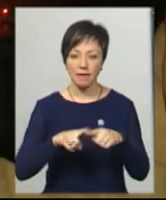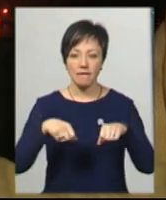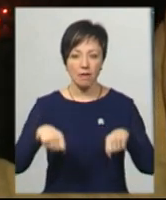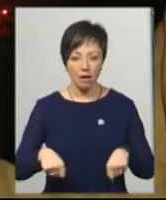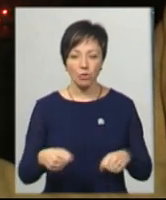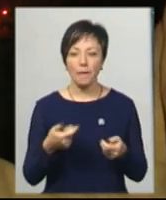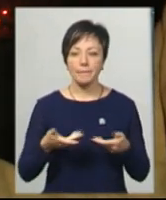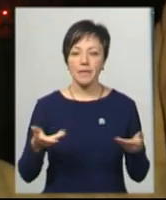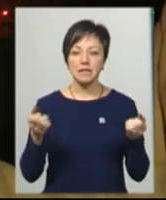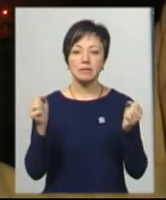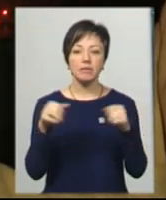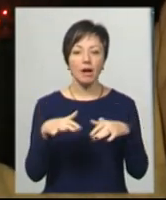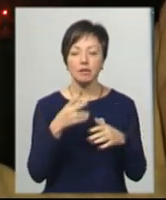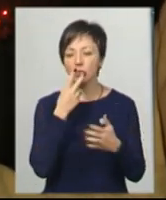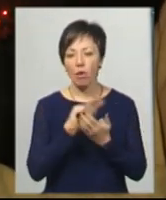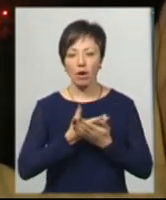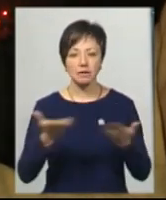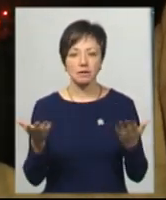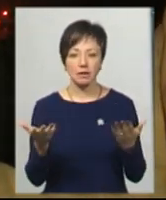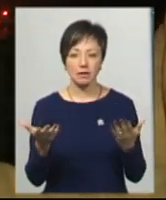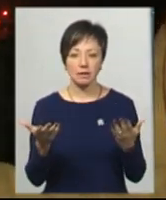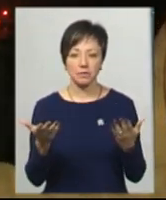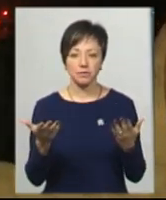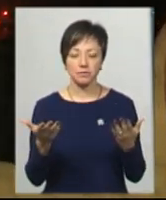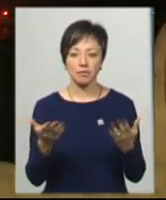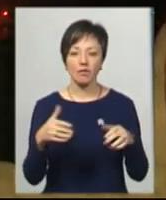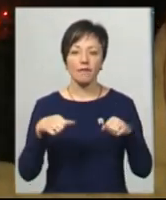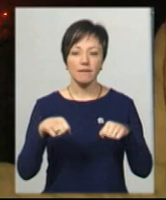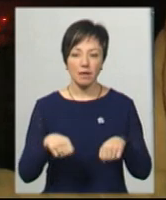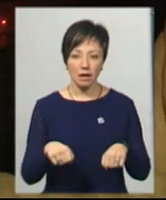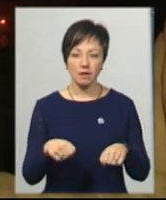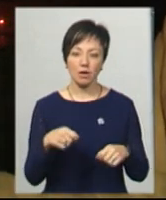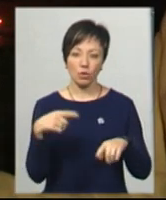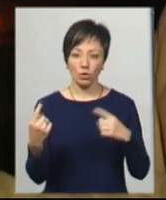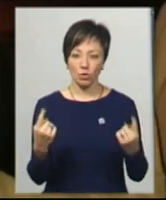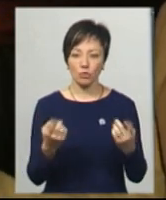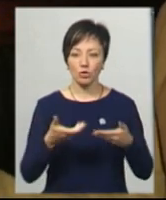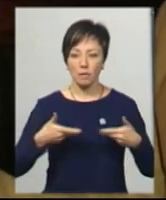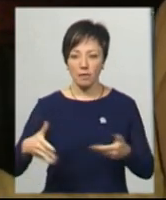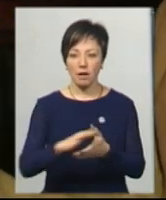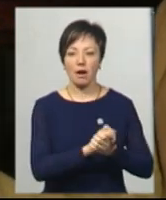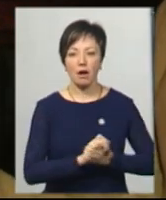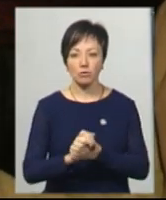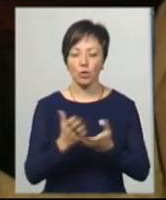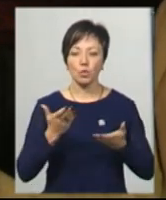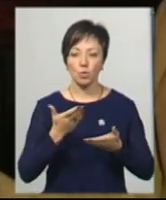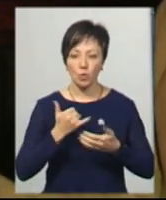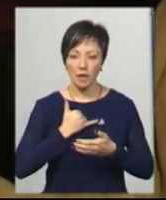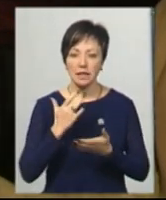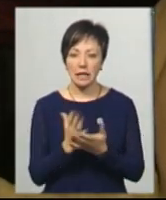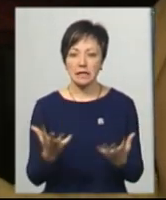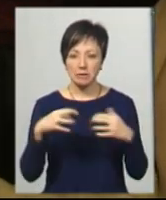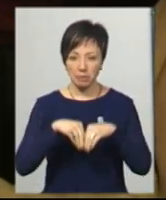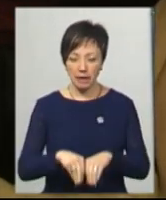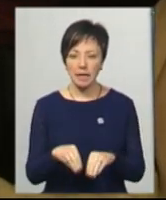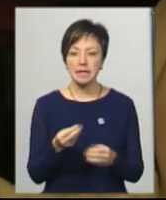Ми зібралися для того, щоб показати владі, показати одне в одному, що ми всі разом. Що в нас є спільні цінності, нас неможливо